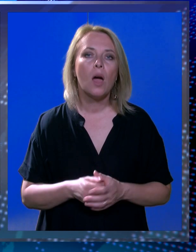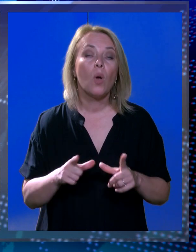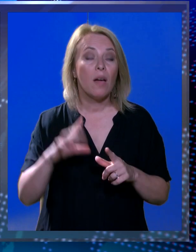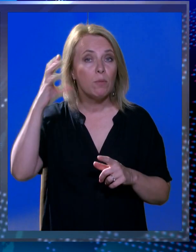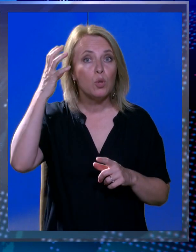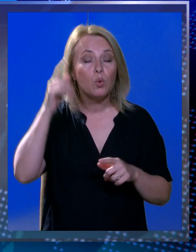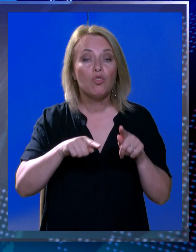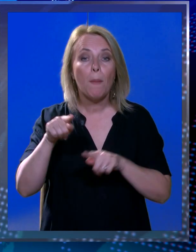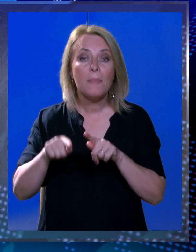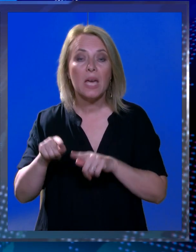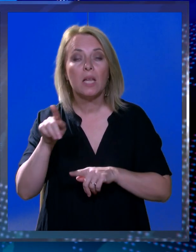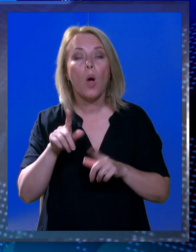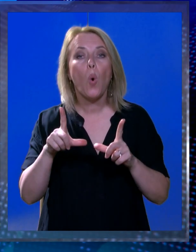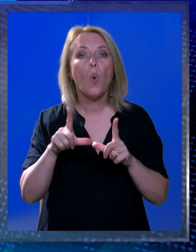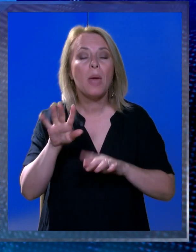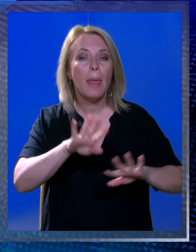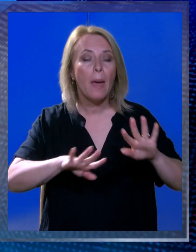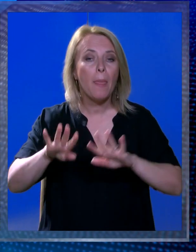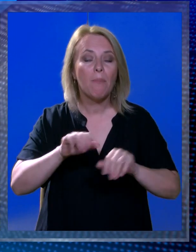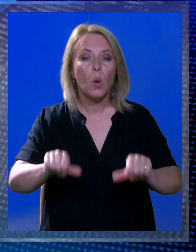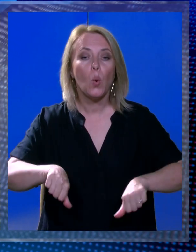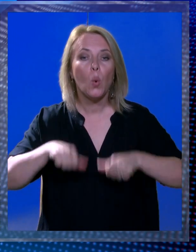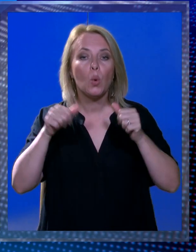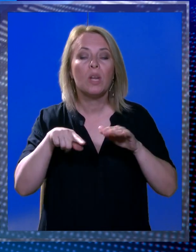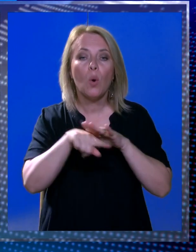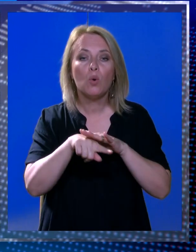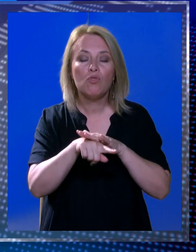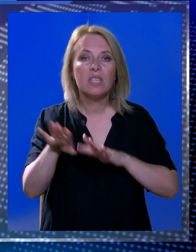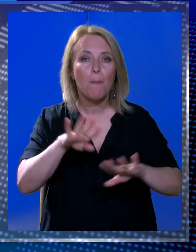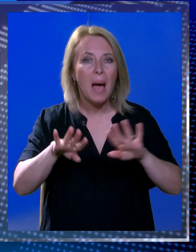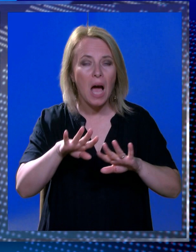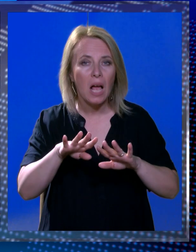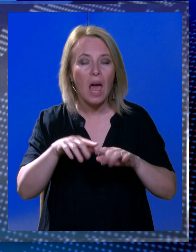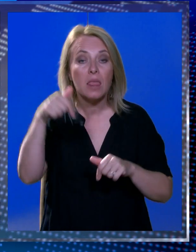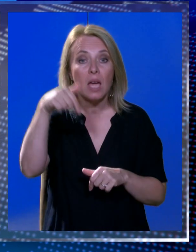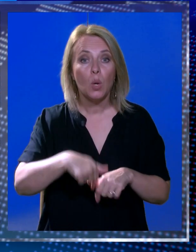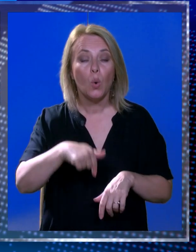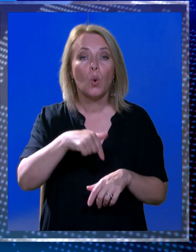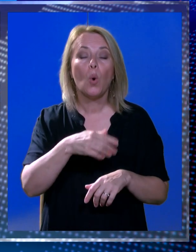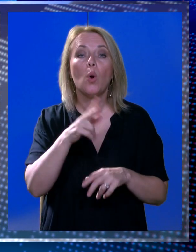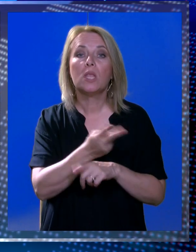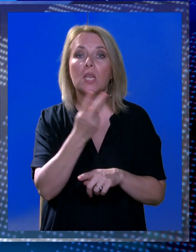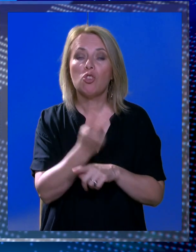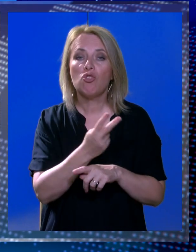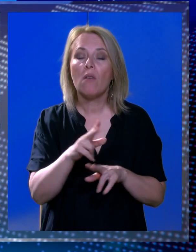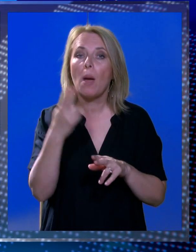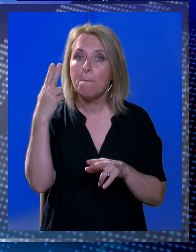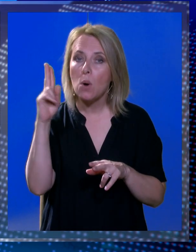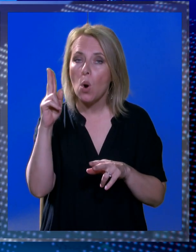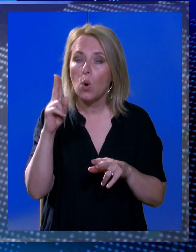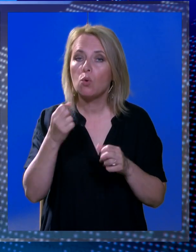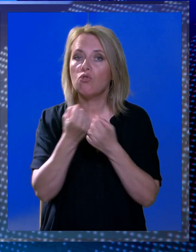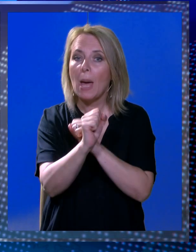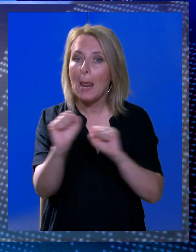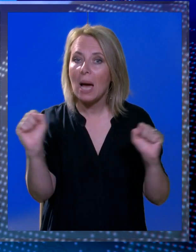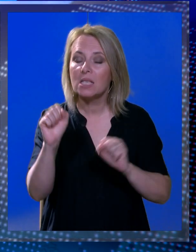Pretežno sunčano mjestimice uzumjereno na oblaku ujutro unutrašnjosti i maglu Na krajnjem jugu popodnje mogući lokalno